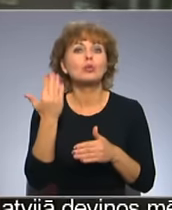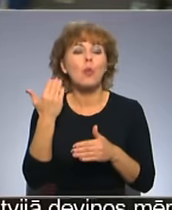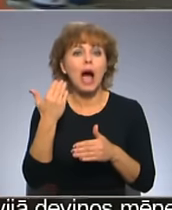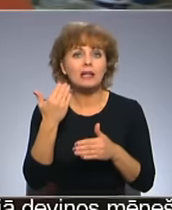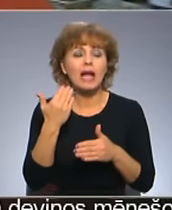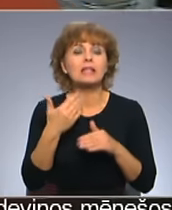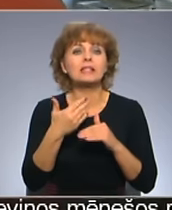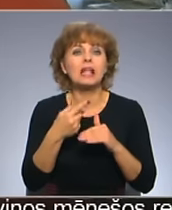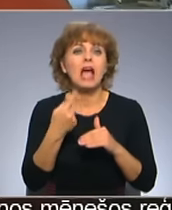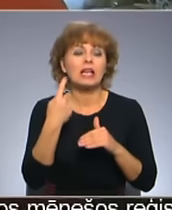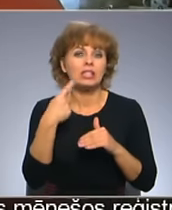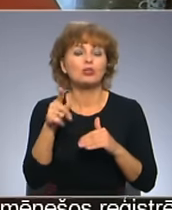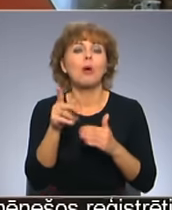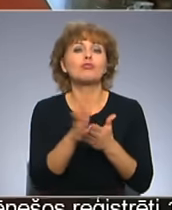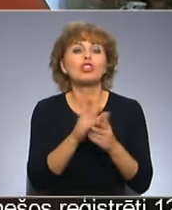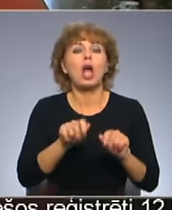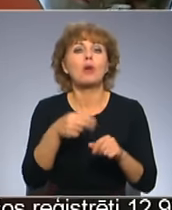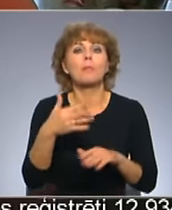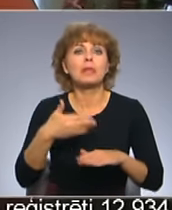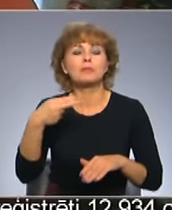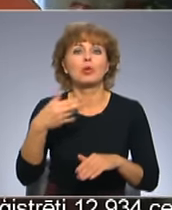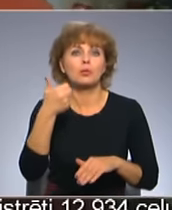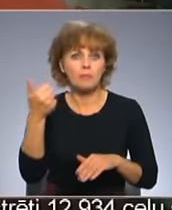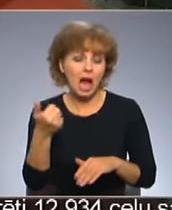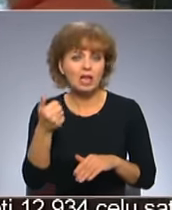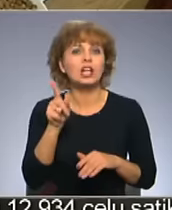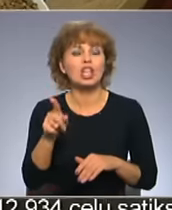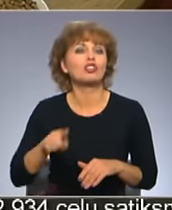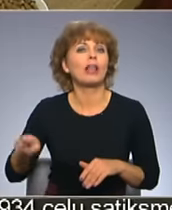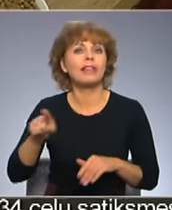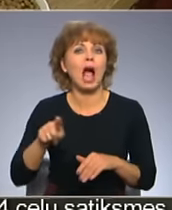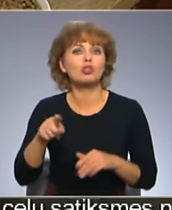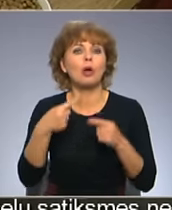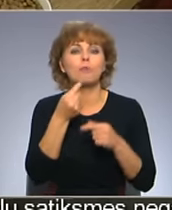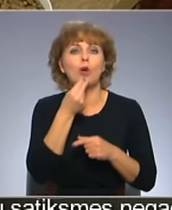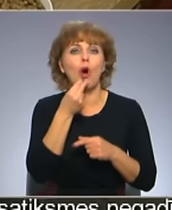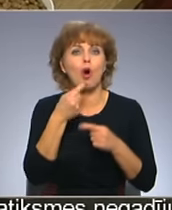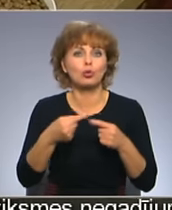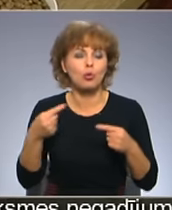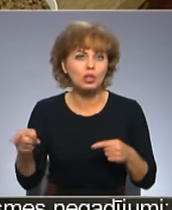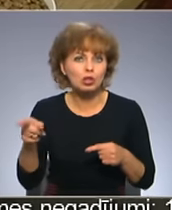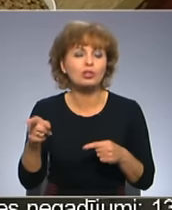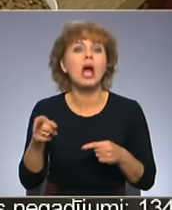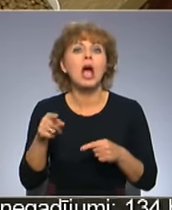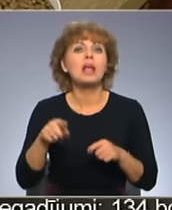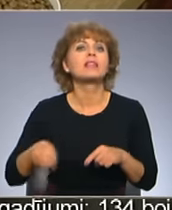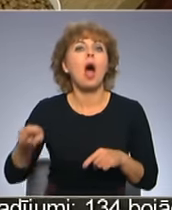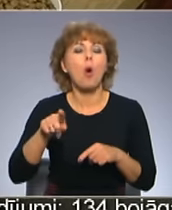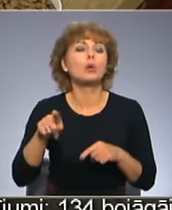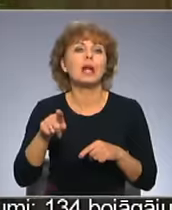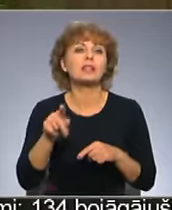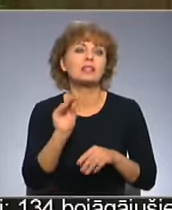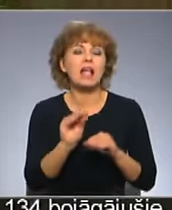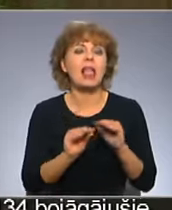25 gadiem. Pelēkai zīriņi patiesi ir īsti nacionāls produkts, tievis pirms veidoti tautas selekcijas ceļā. Kādās